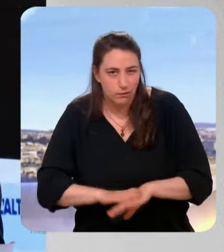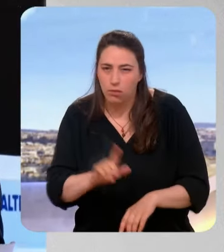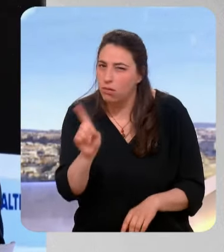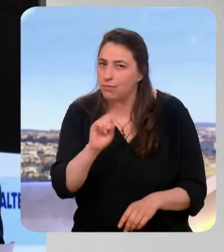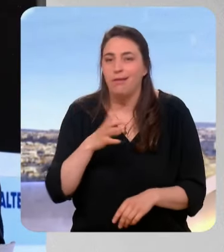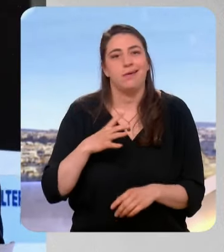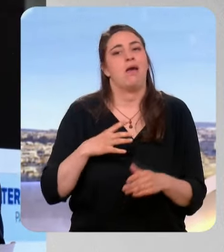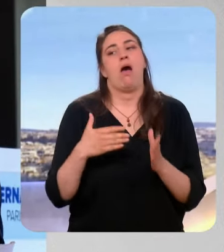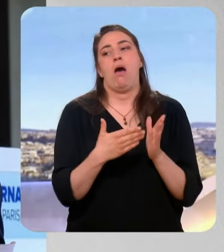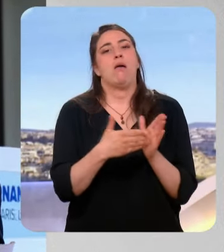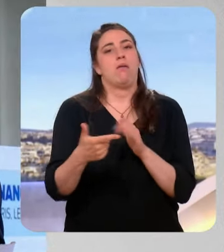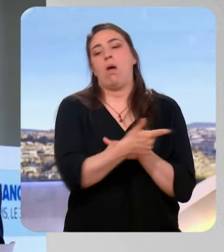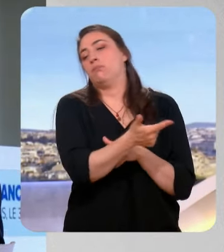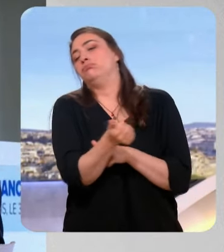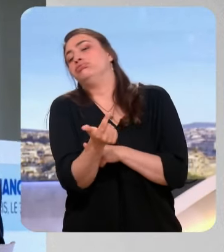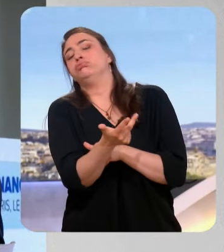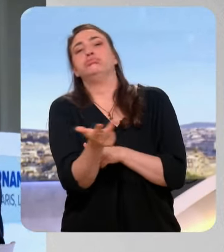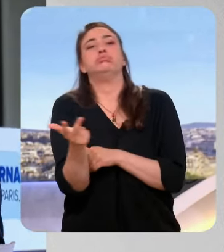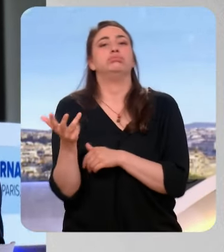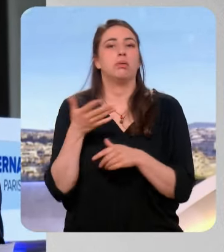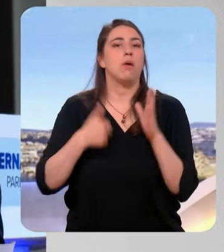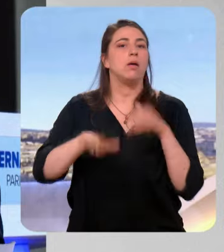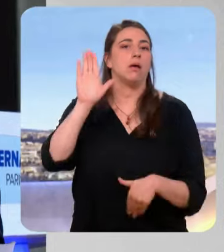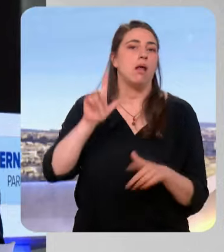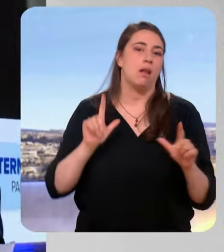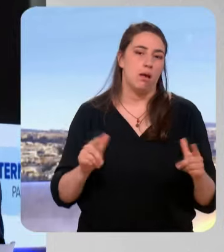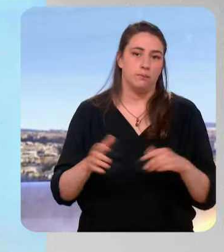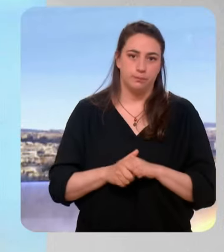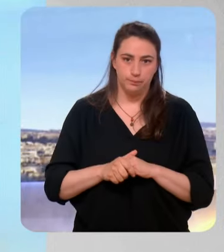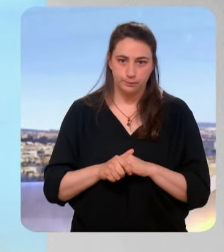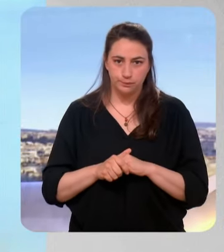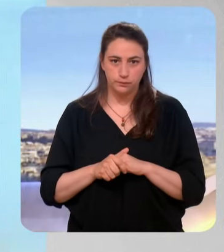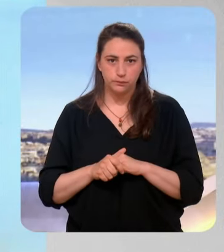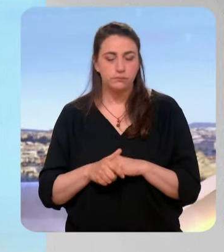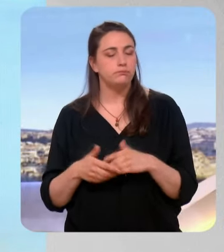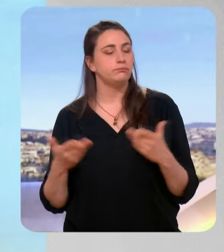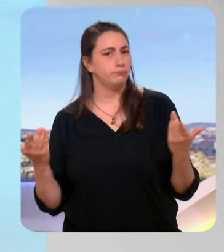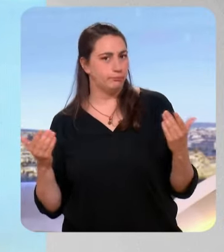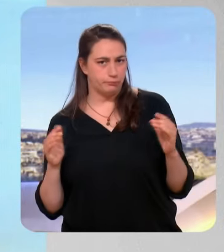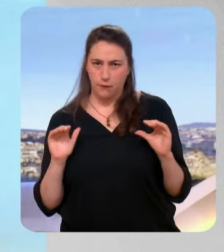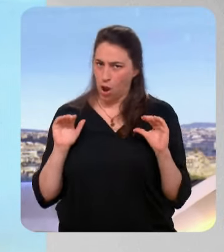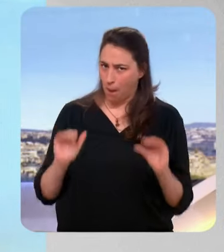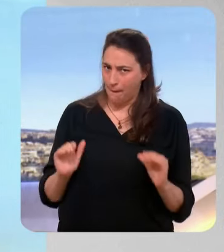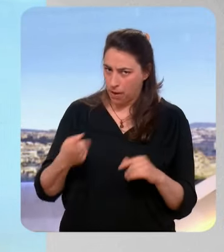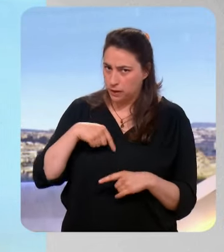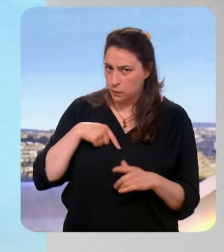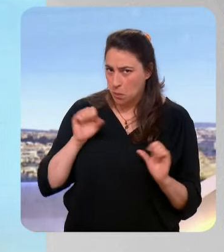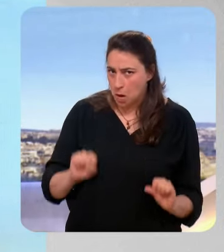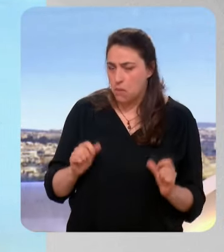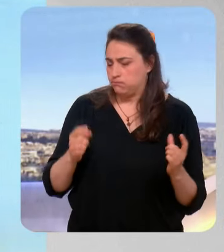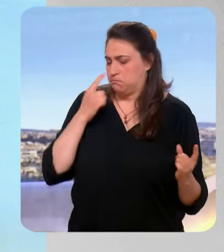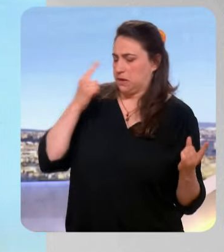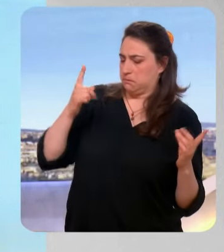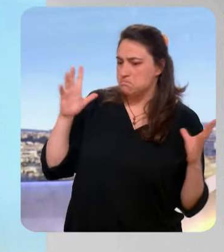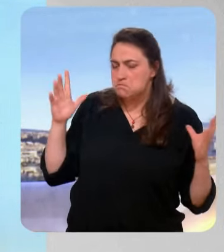candidats inconnus, mais qu'il faut bien présenter dans les circonscriptions, n'étaient pas forcément au niveau. – Est-ce qu'on peut quand même imaginer, Stéphane Zumstek, des surprises ? En 2022, les